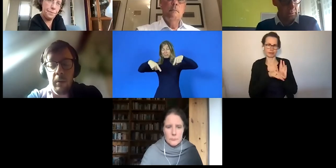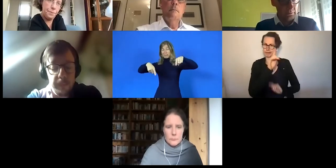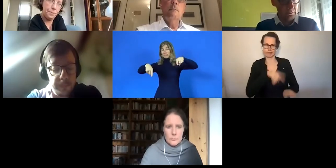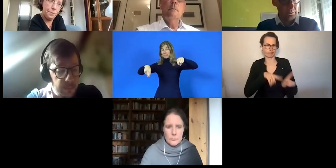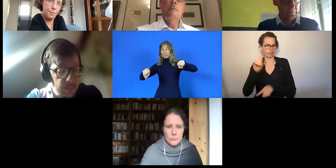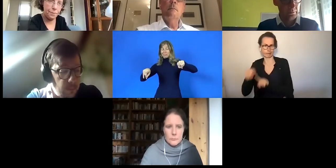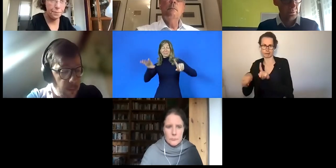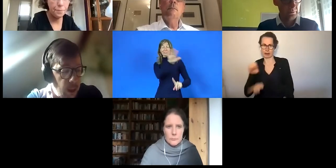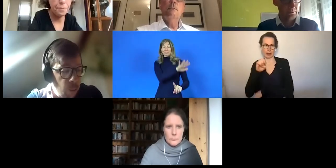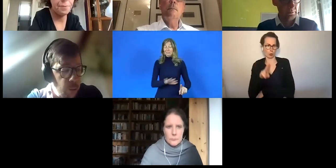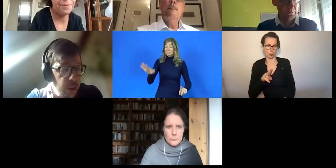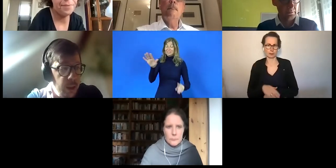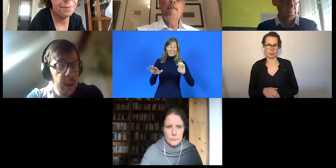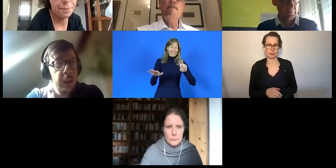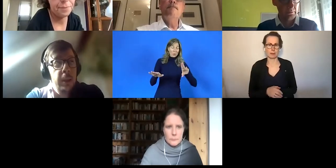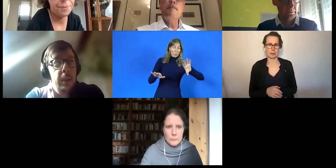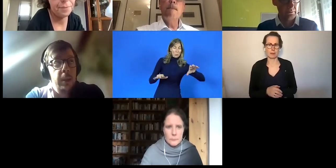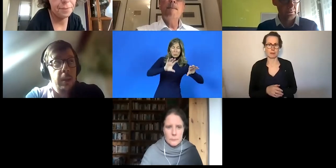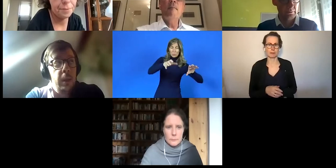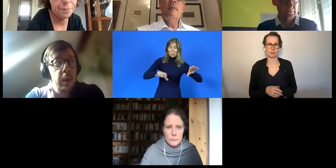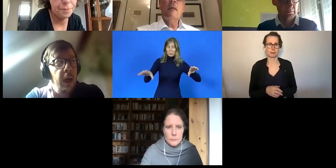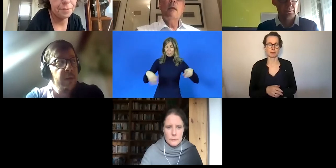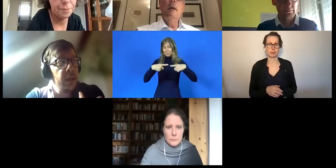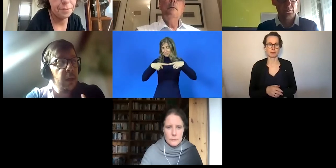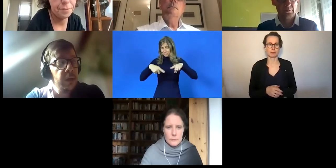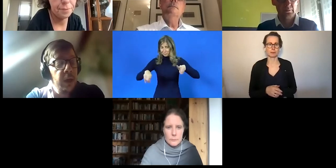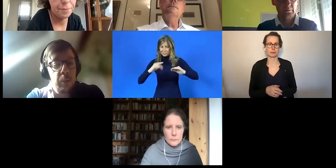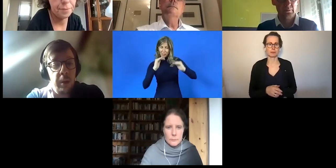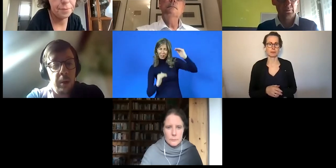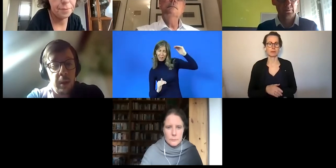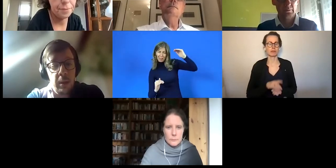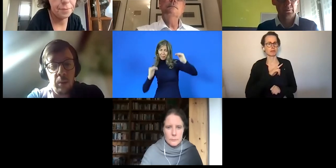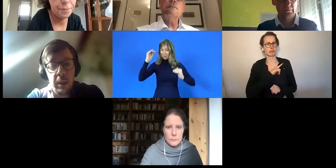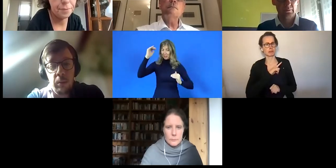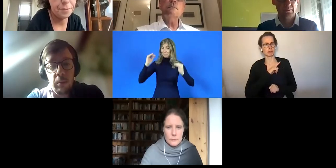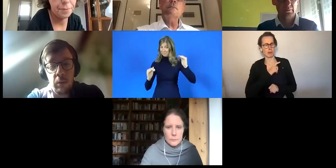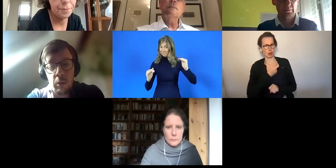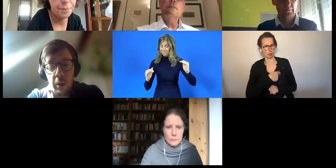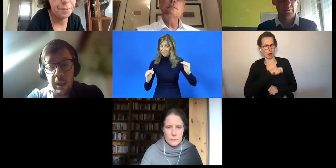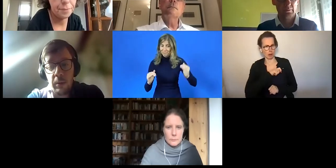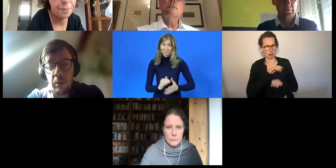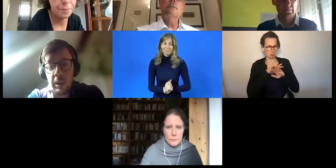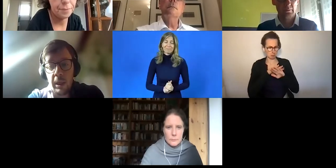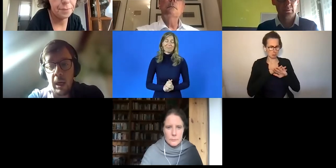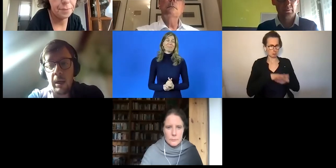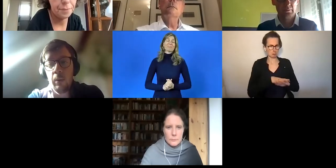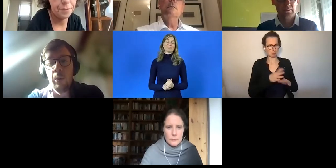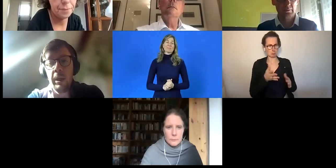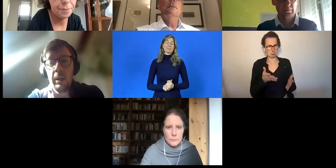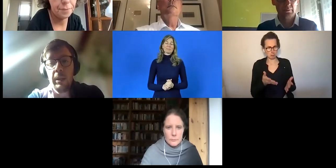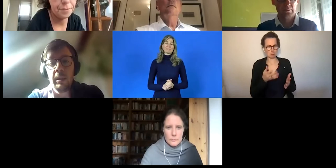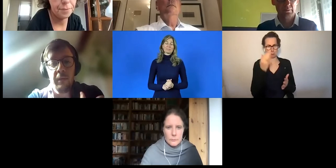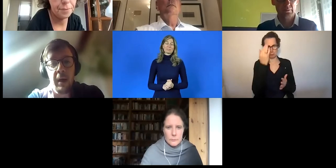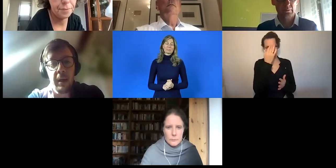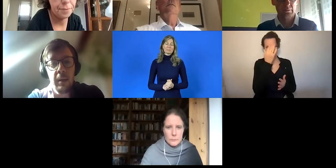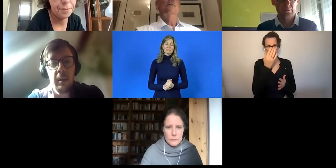und die Möglichkeiten für Beschäftigung von Menschen mit Behinderungen in Europa weit auseinander klaffen. Und wir